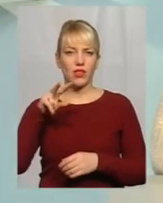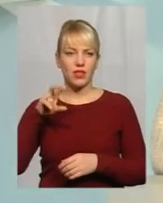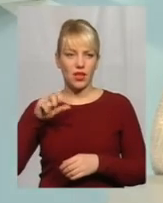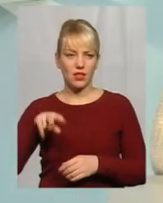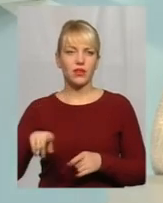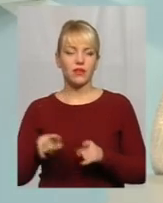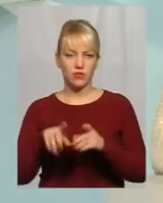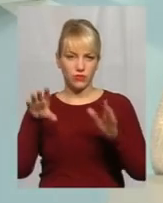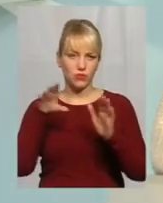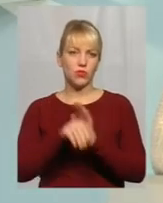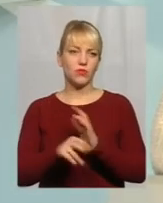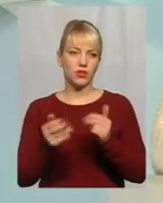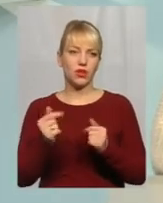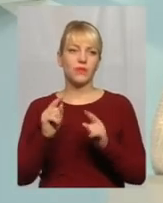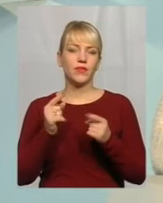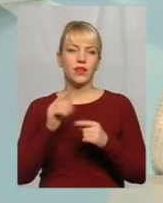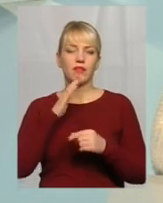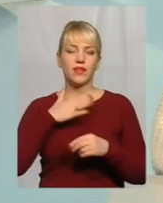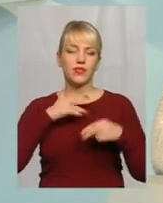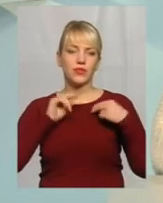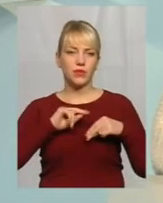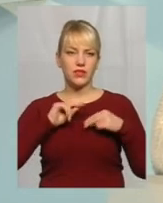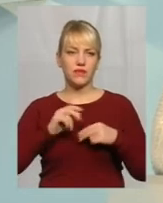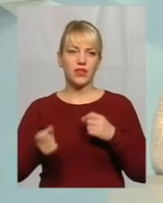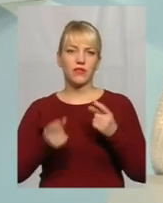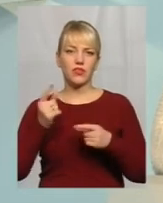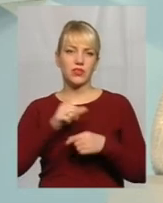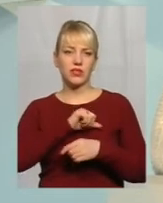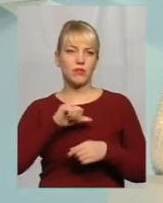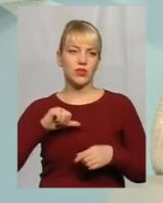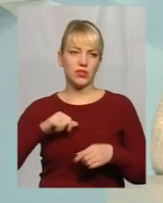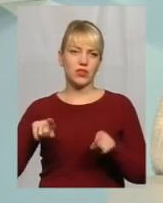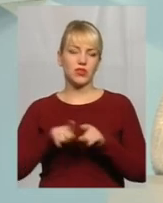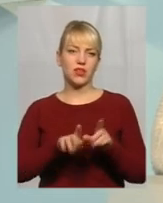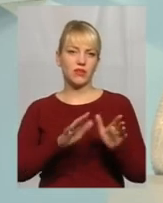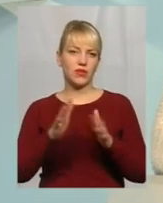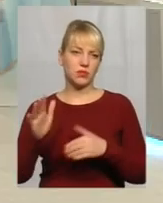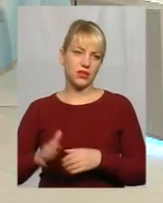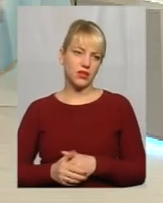тому числі так Наші працівники, виявляєте, самостійно такі випадки